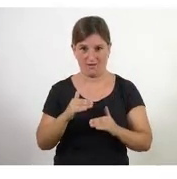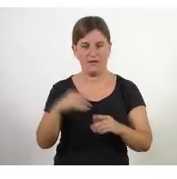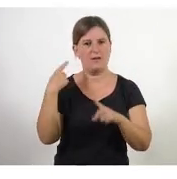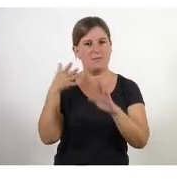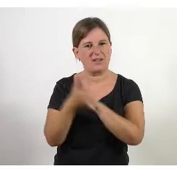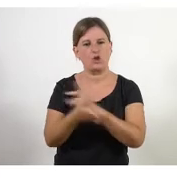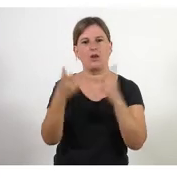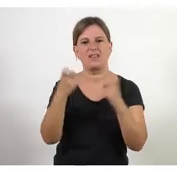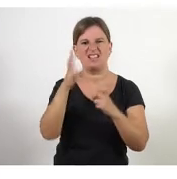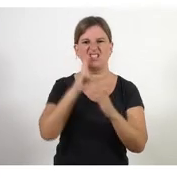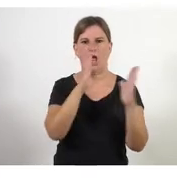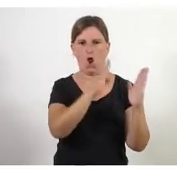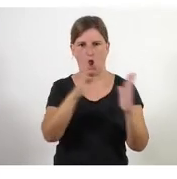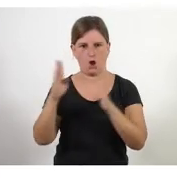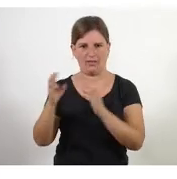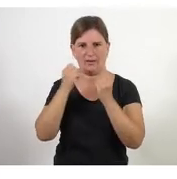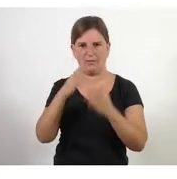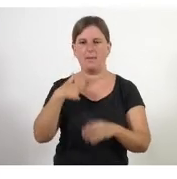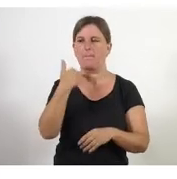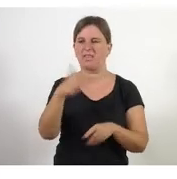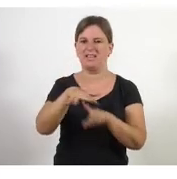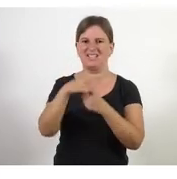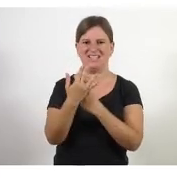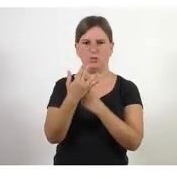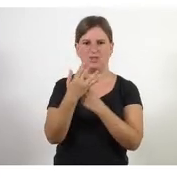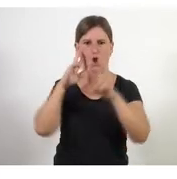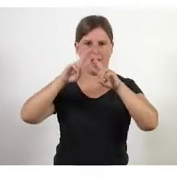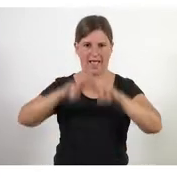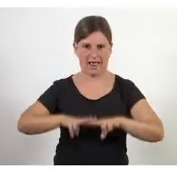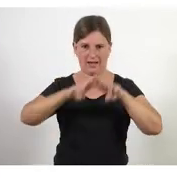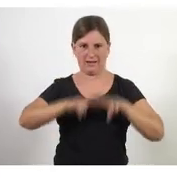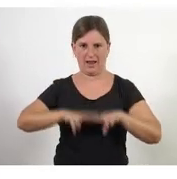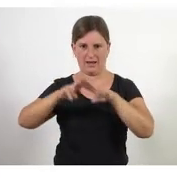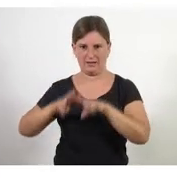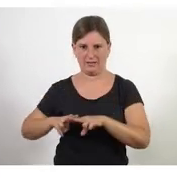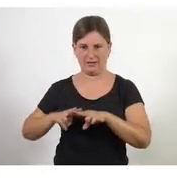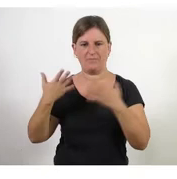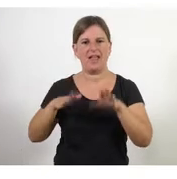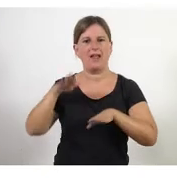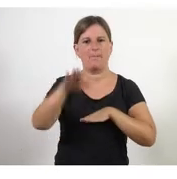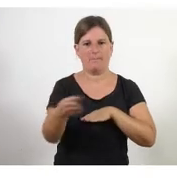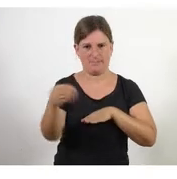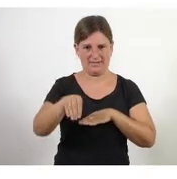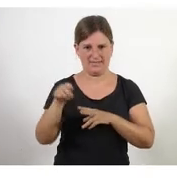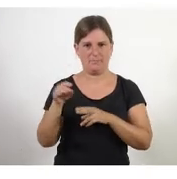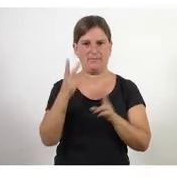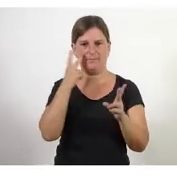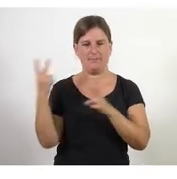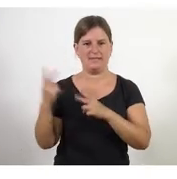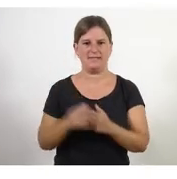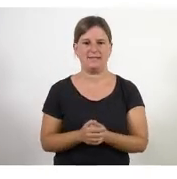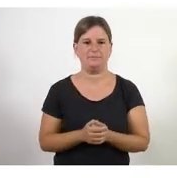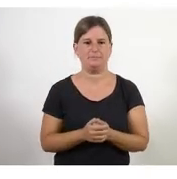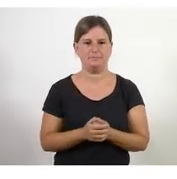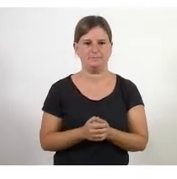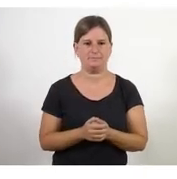ordenar-te i saber on estàs des d'aquí anem a fer un pas cap endavant sí que et demano